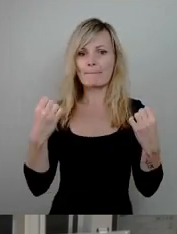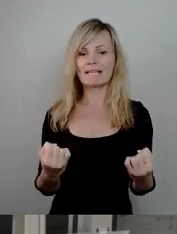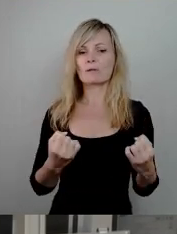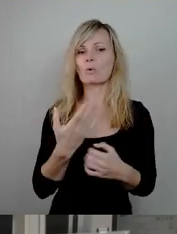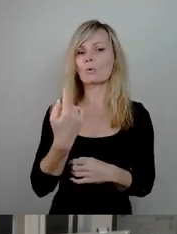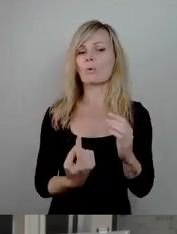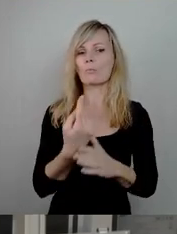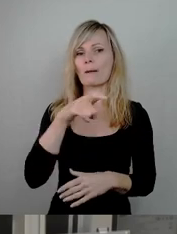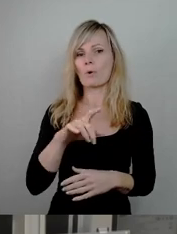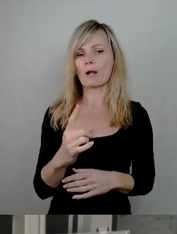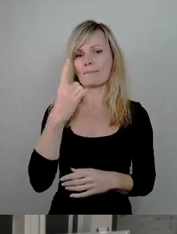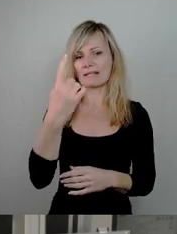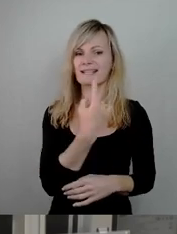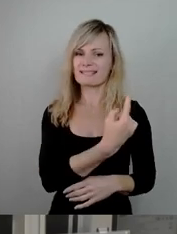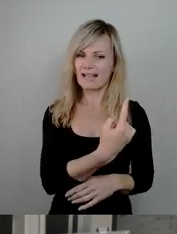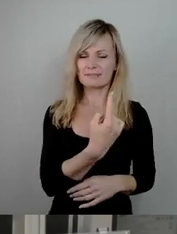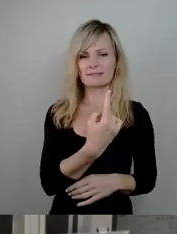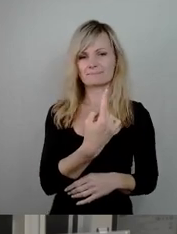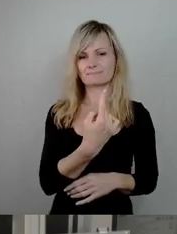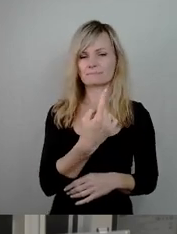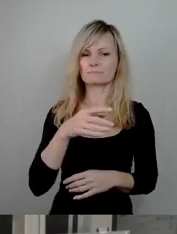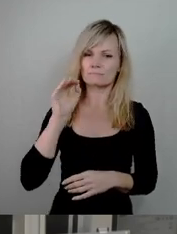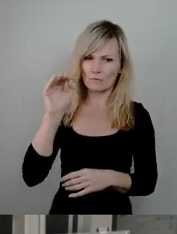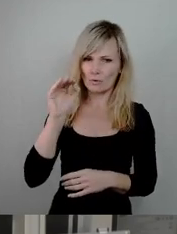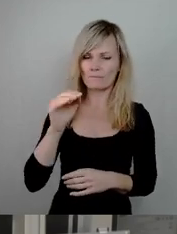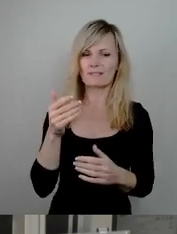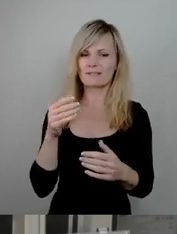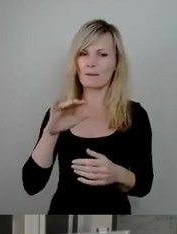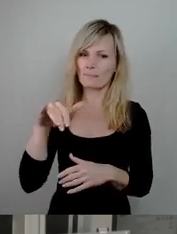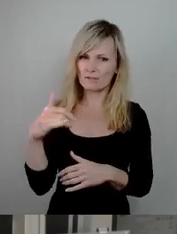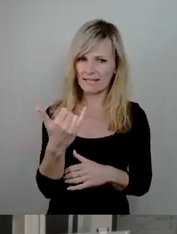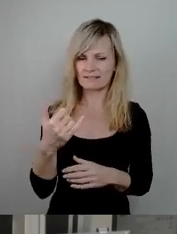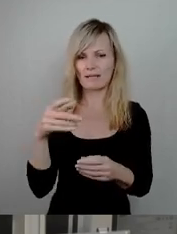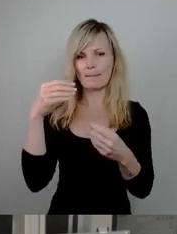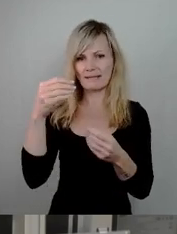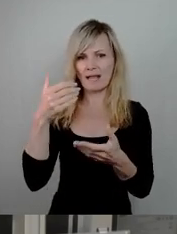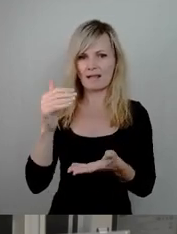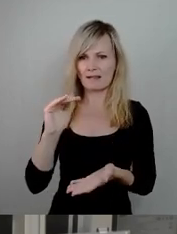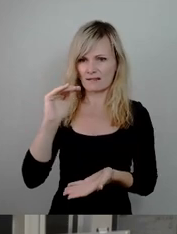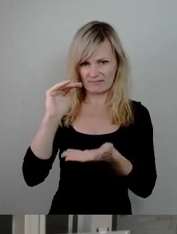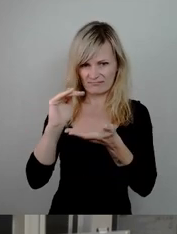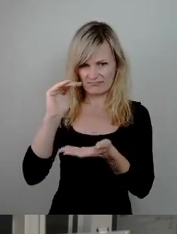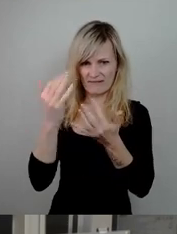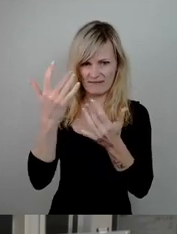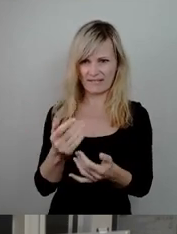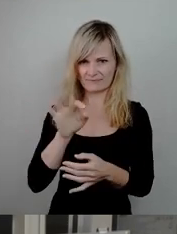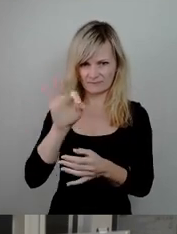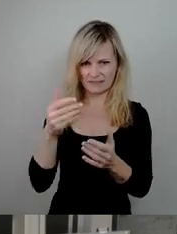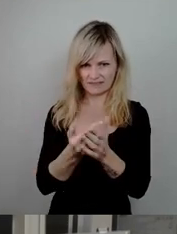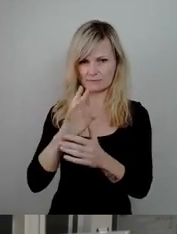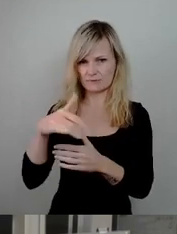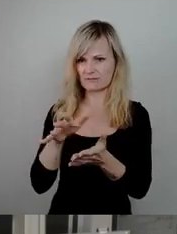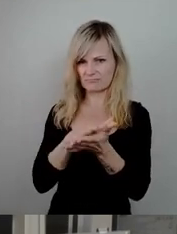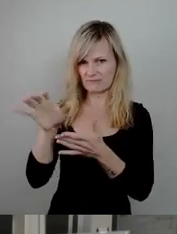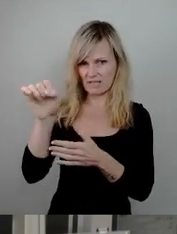in welcher Höhe er in Zukunft bei dem Projekt Mittel an Zuwendung für das Projekt ausreichen kann, ohne uns